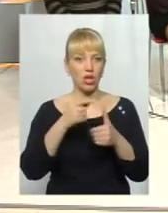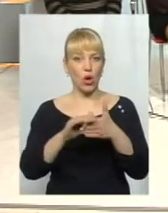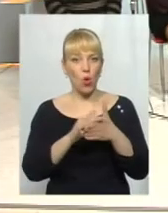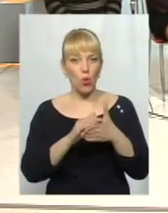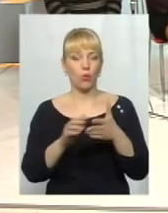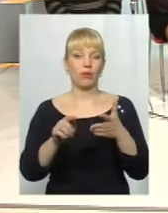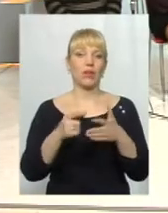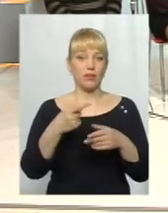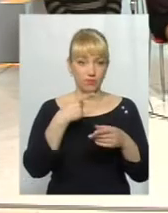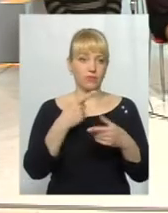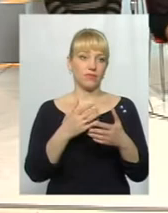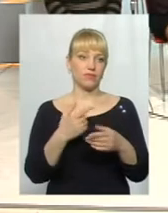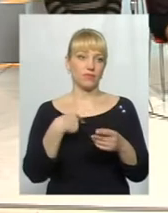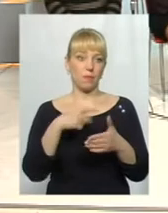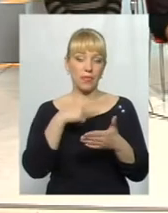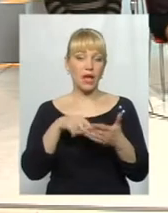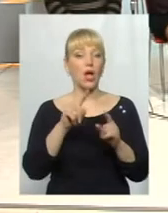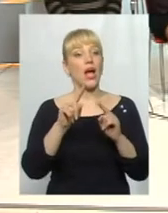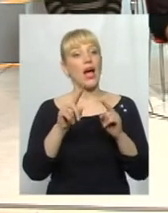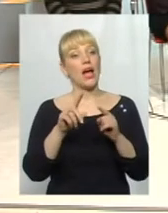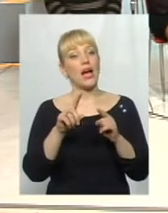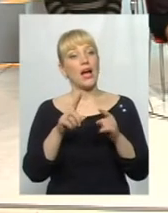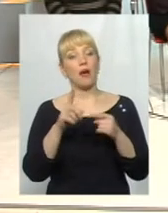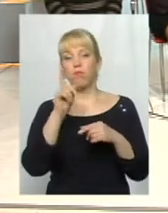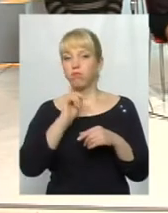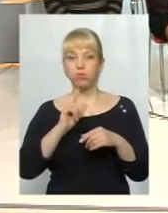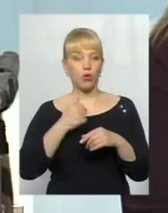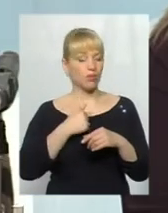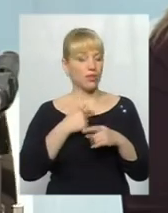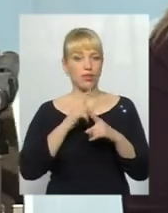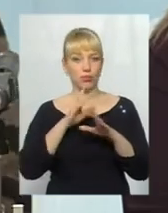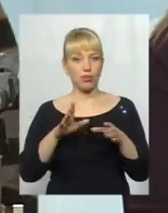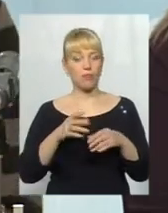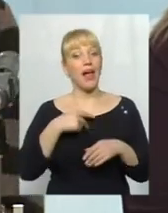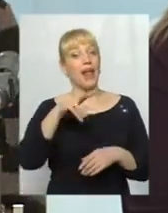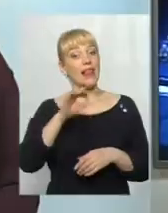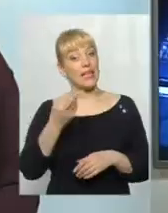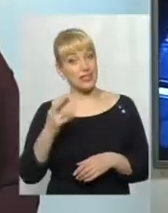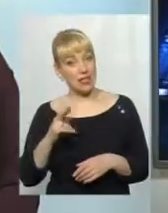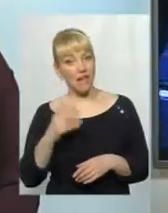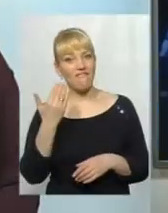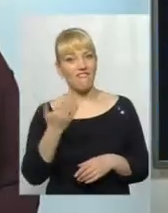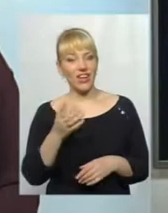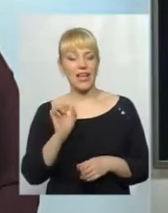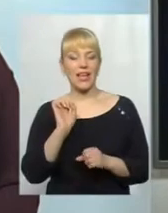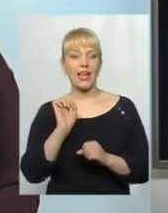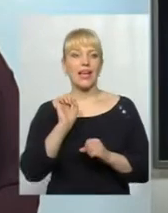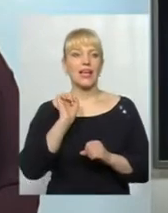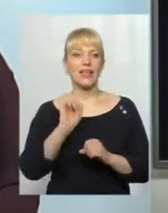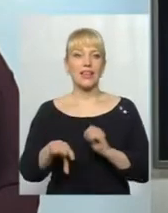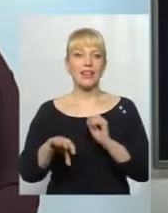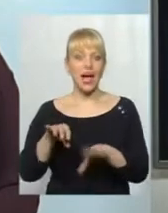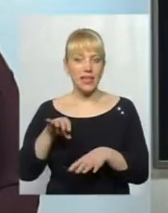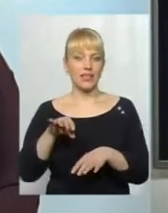прізвища? Ще раз повертаюся до питання. Поки що називатимемо ці групи і приймаючи не Пані Лесю, ви кидаєте таким чином кінь, не